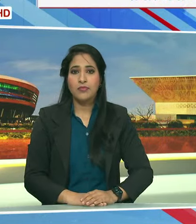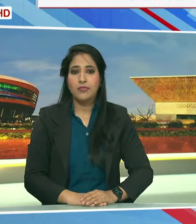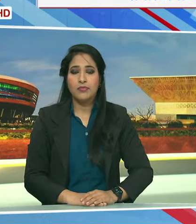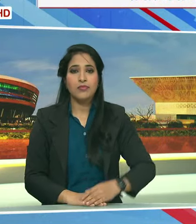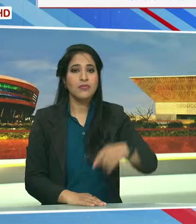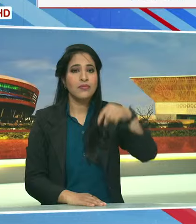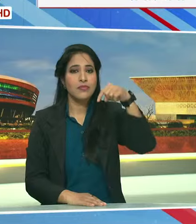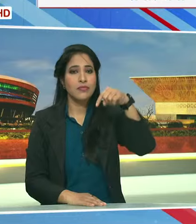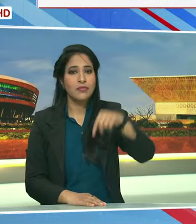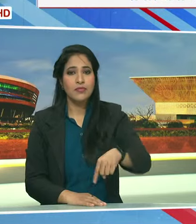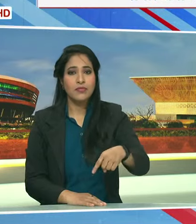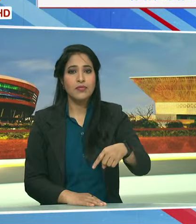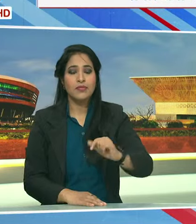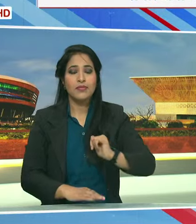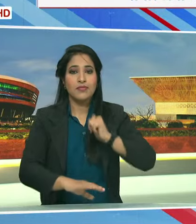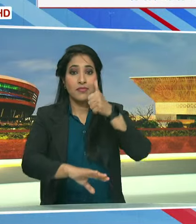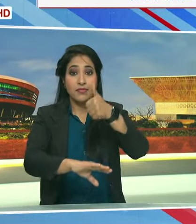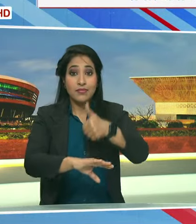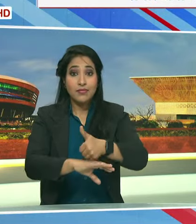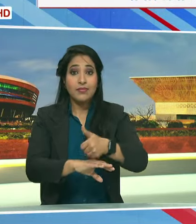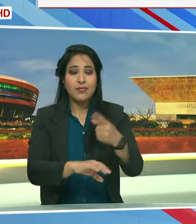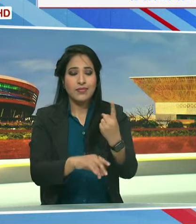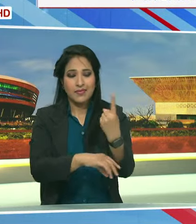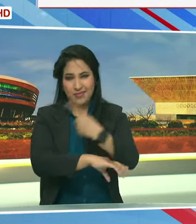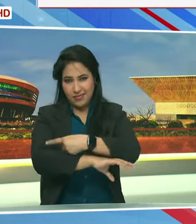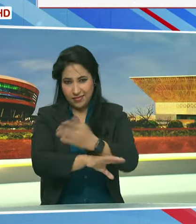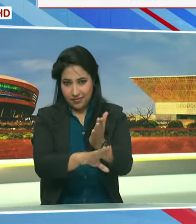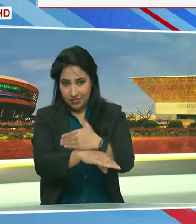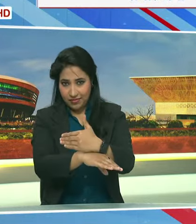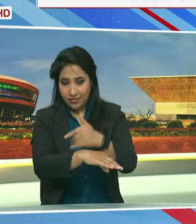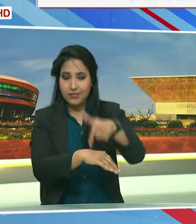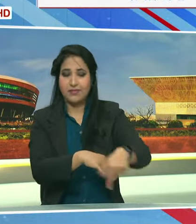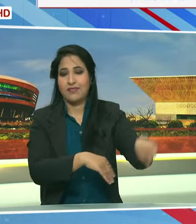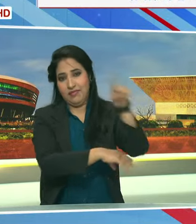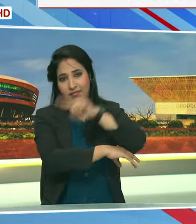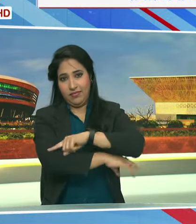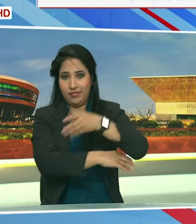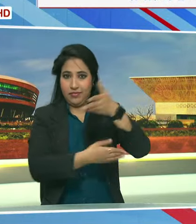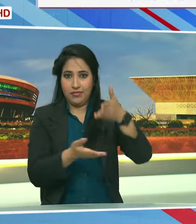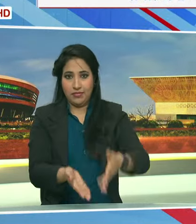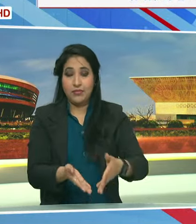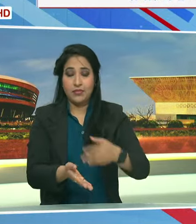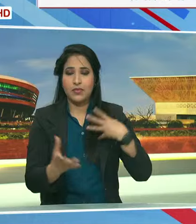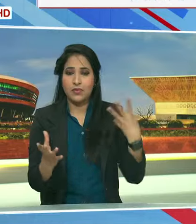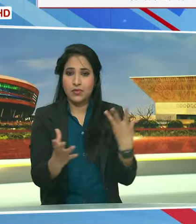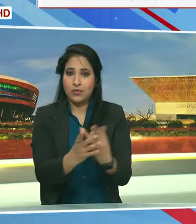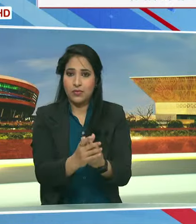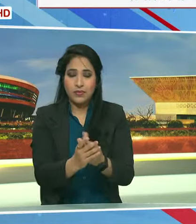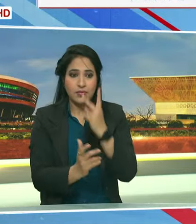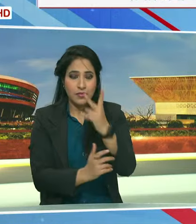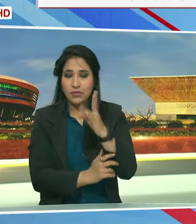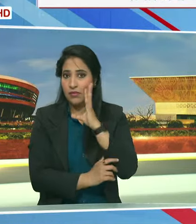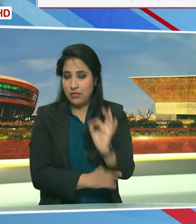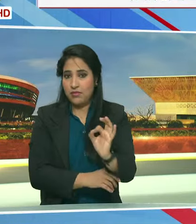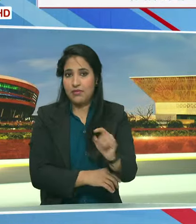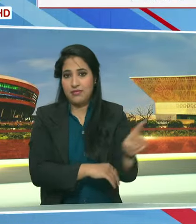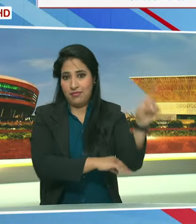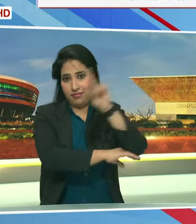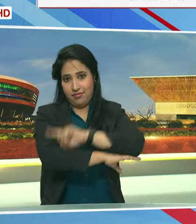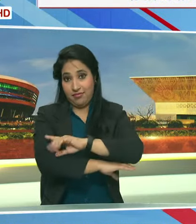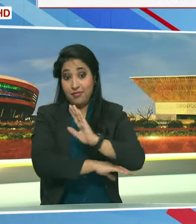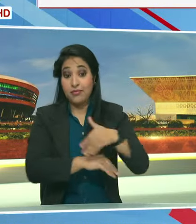आज प्रांग प्रतीस्ठा के एक दिन पहले का दिवस है और हम सभी के लिए बहुत महत्यपूर्ण है